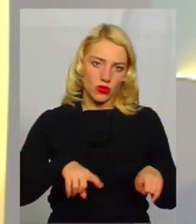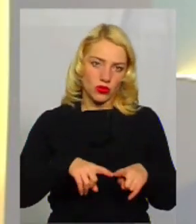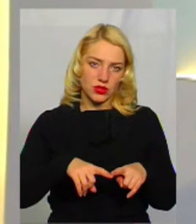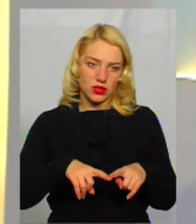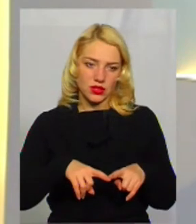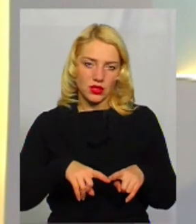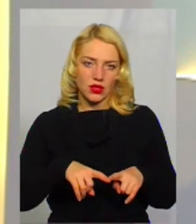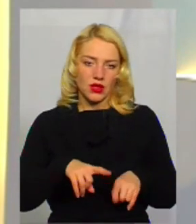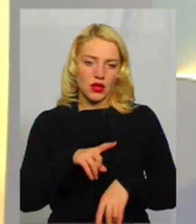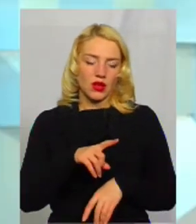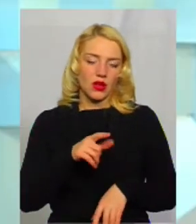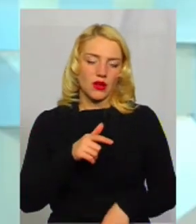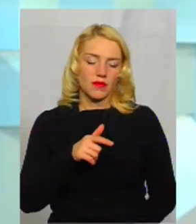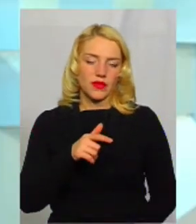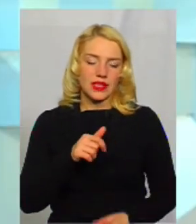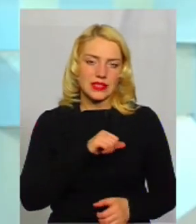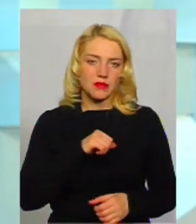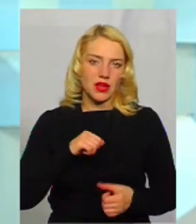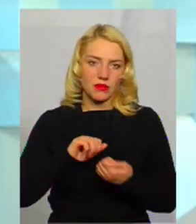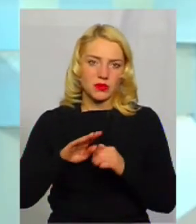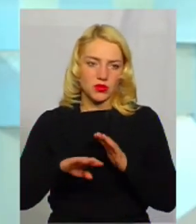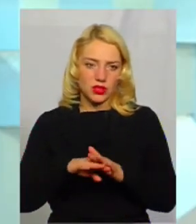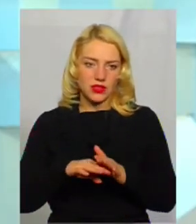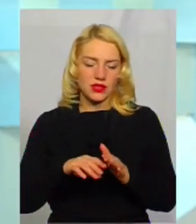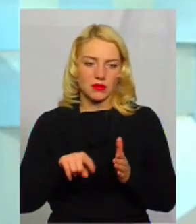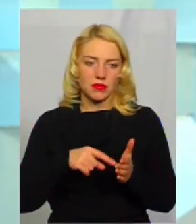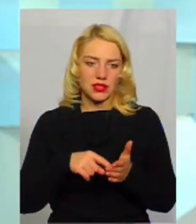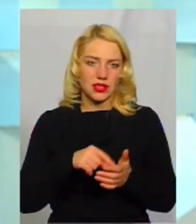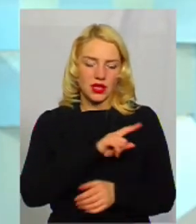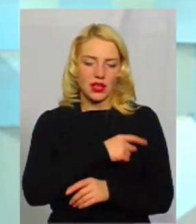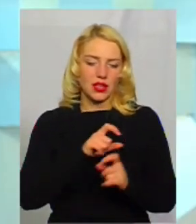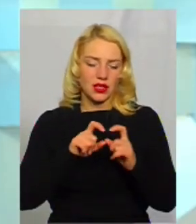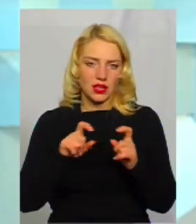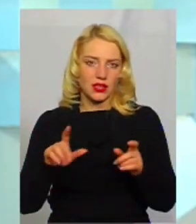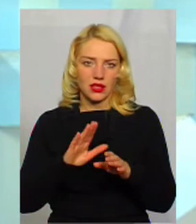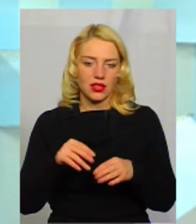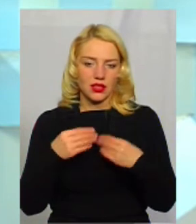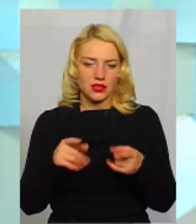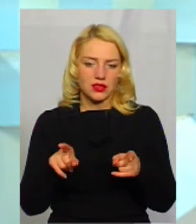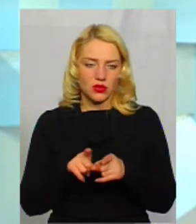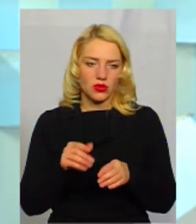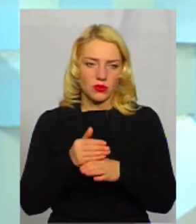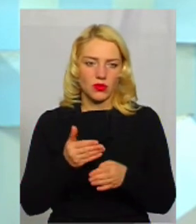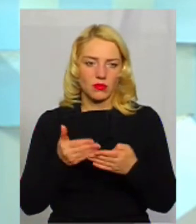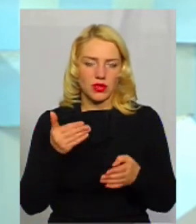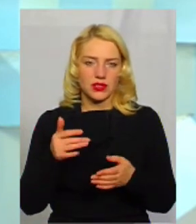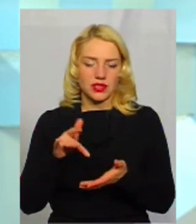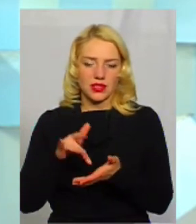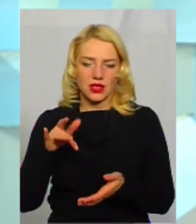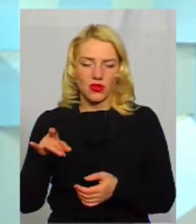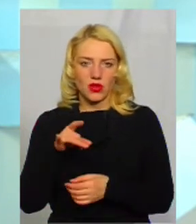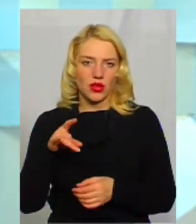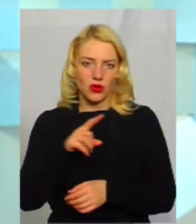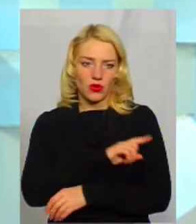госпітальному окрузі, сама Кам'янець-Подійська міська лікарня не надасть такої допомоги. В них немає спеціалістів без Центральної районної лікарні.